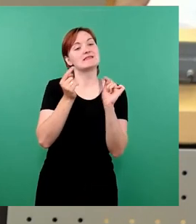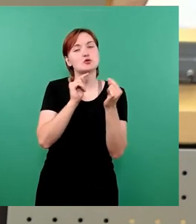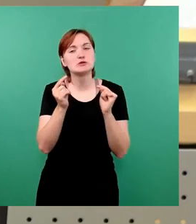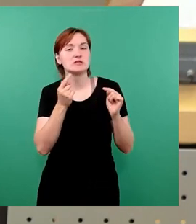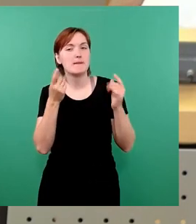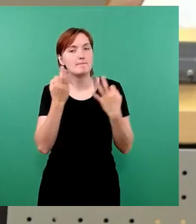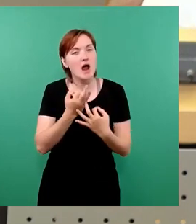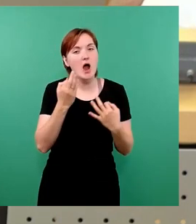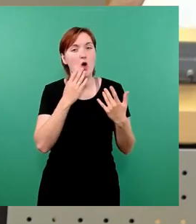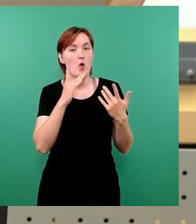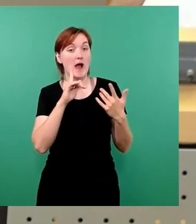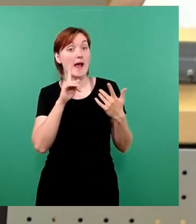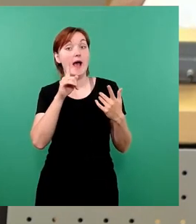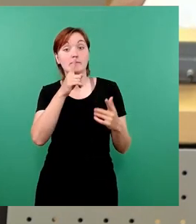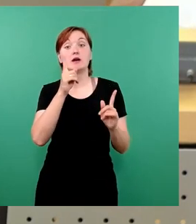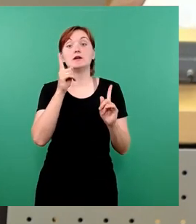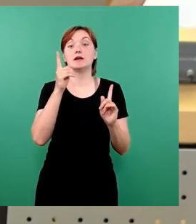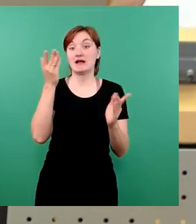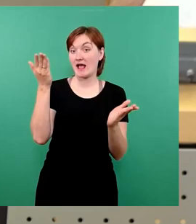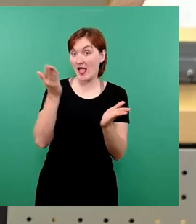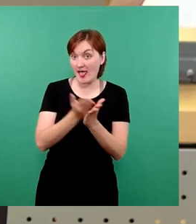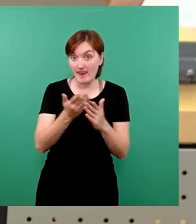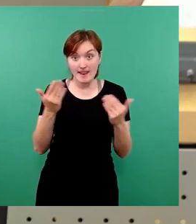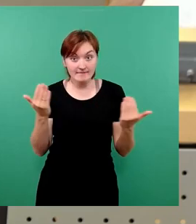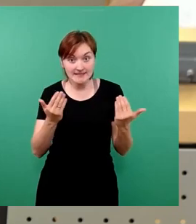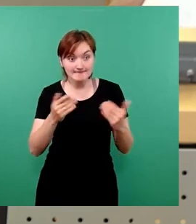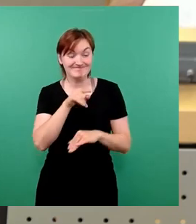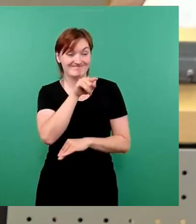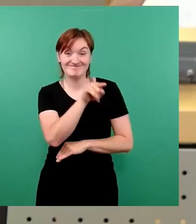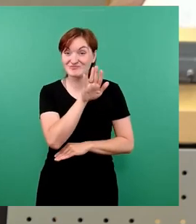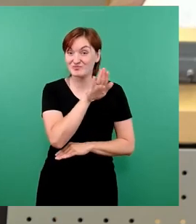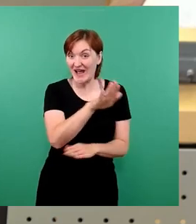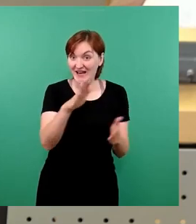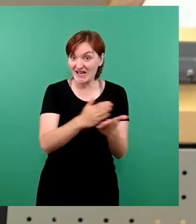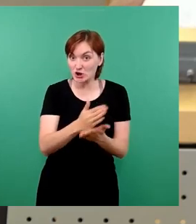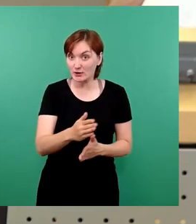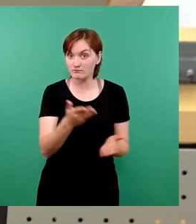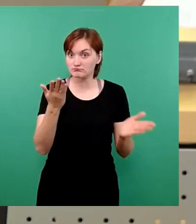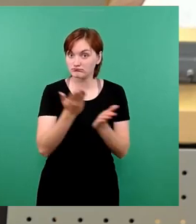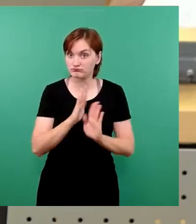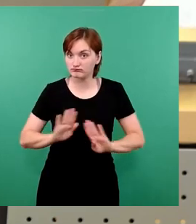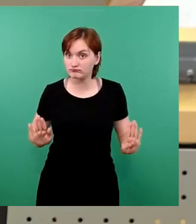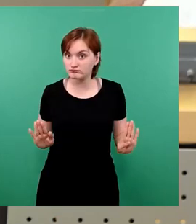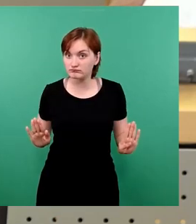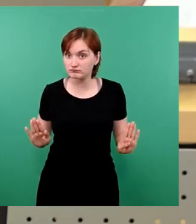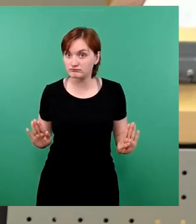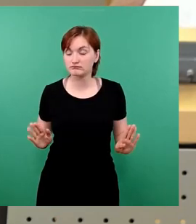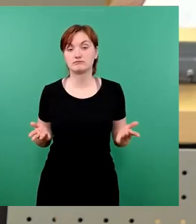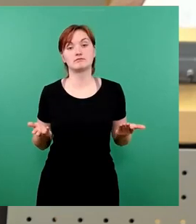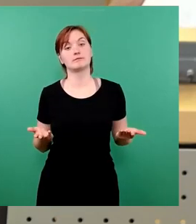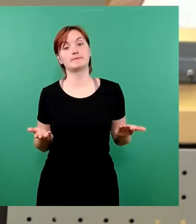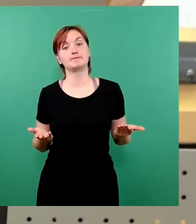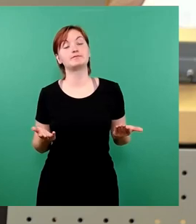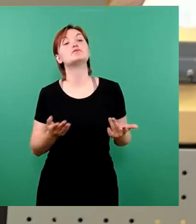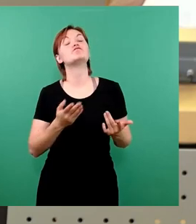die hier sein sollen. Aber am Ende ist das eine Entscheidung der Fachbediensteten. Punkt. Punkt. Und wir haben uns